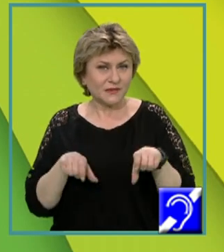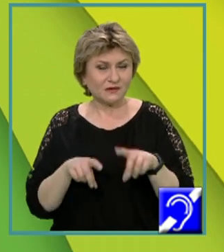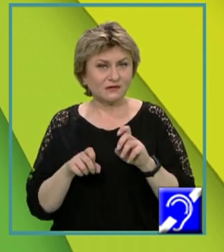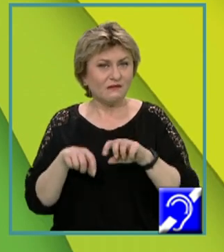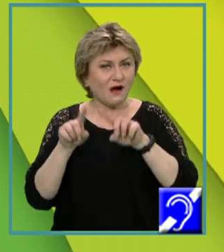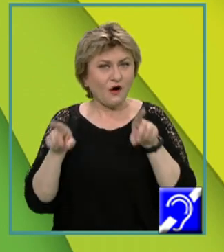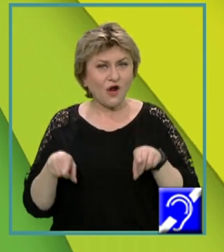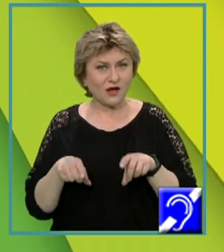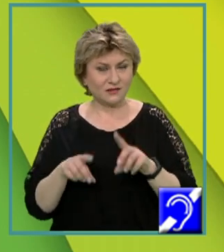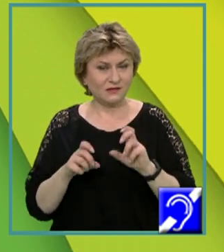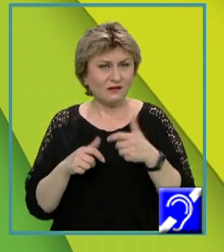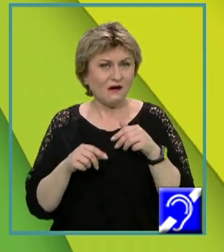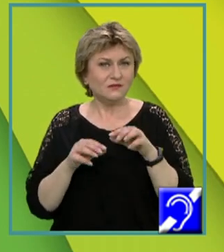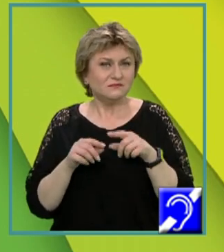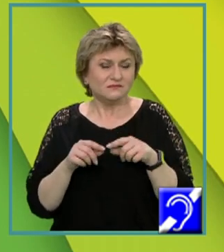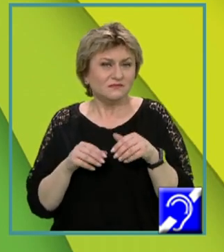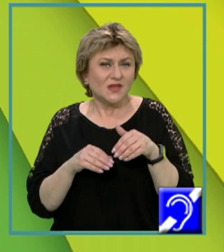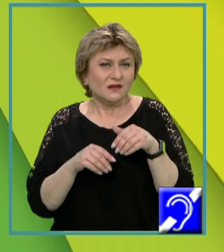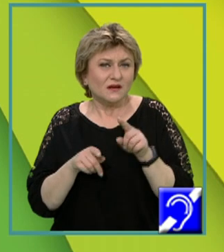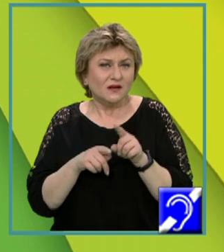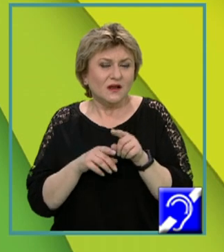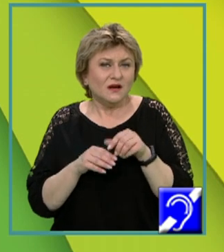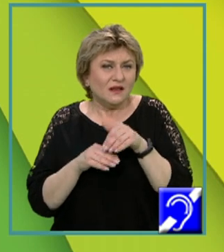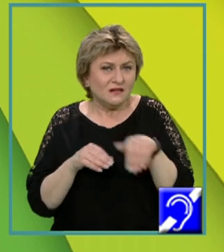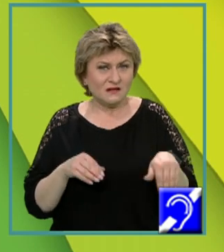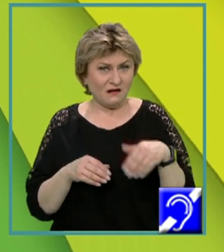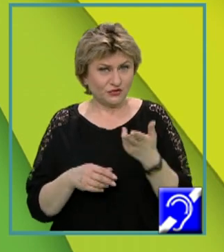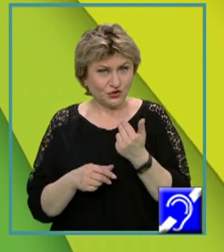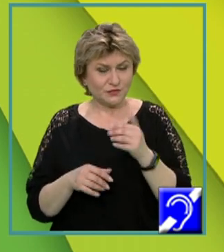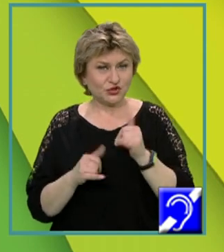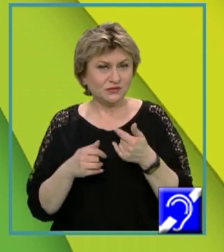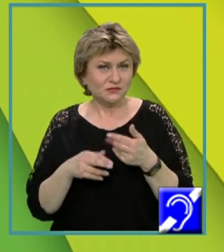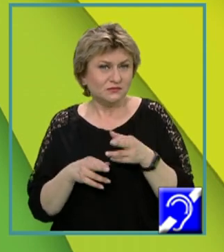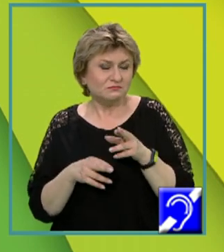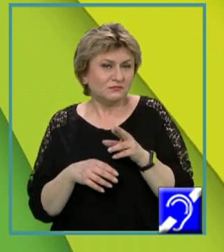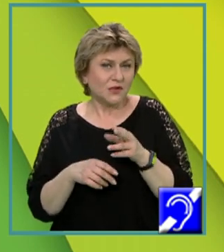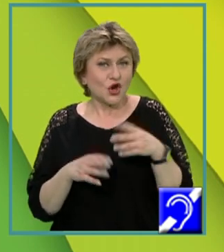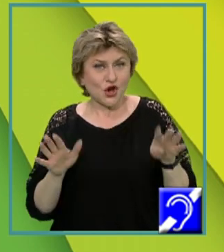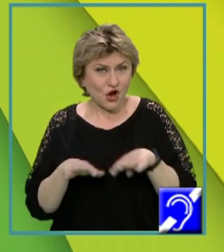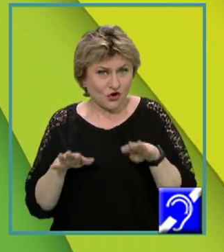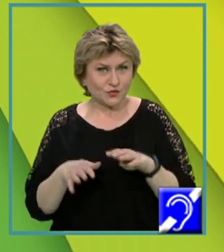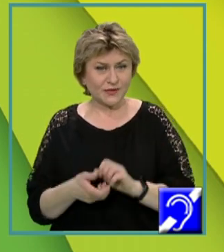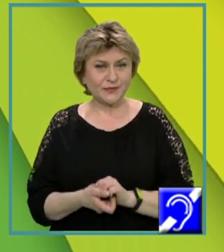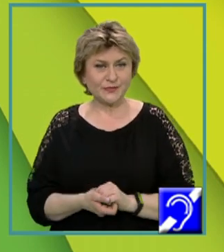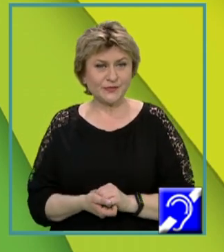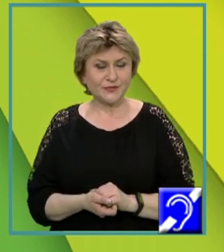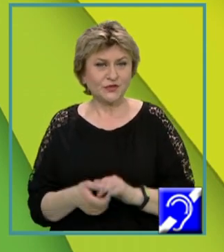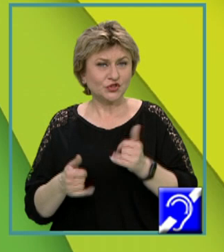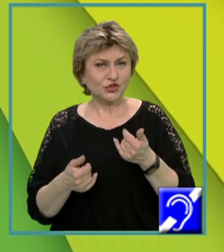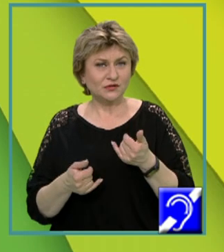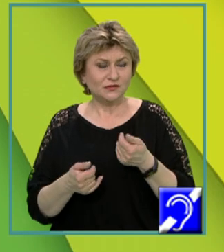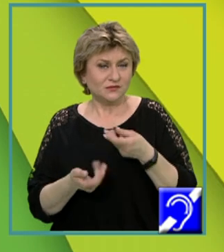acoladele de la liniile 15 și respectiv 19, se